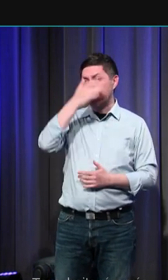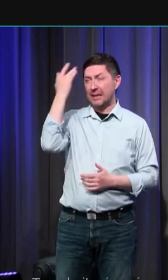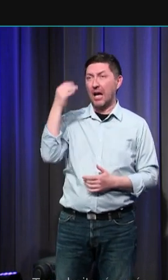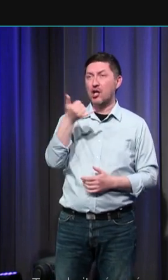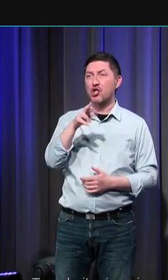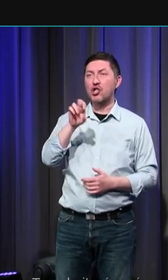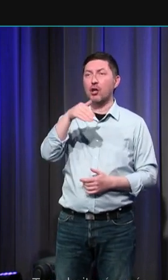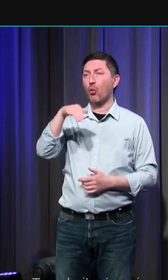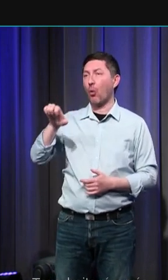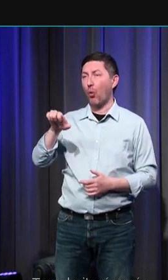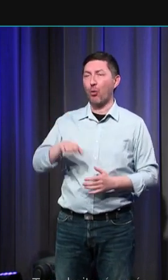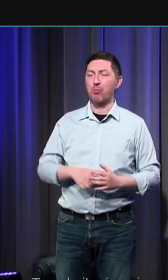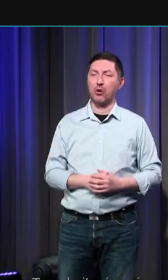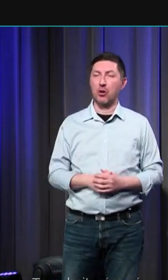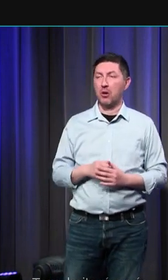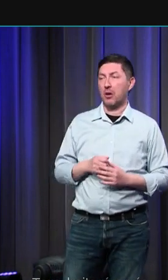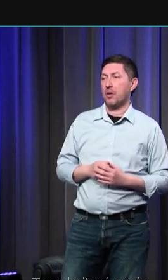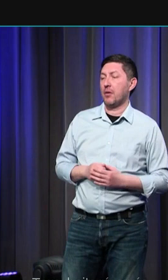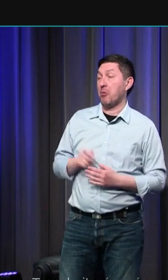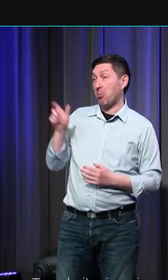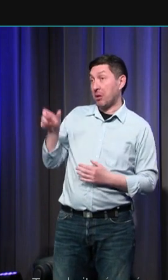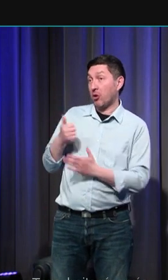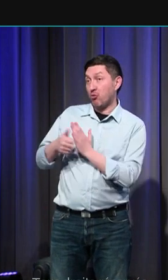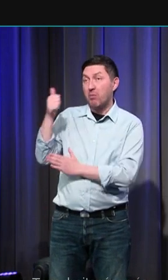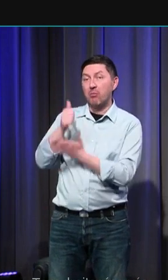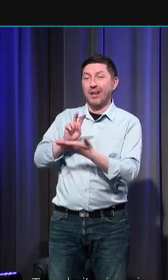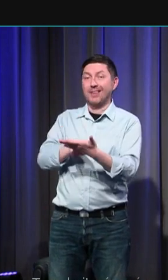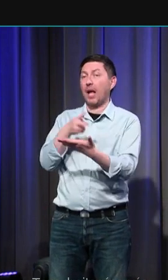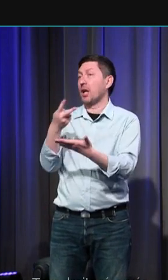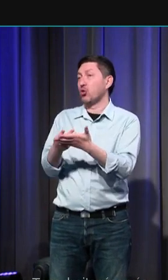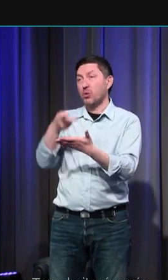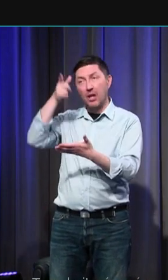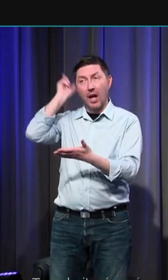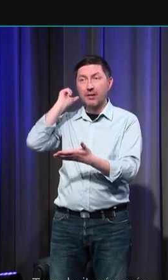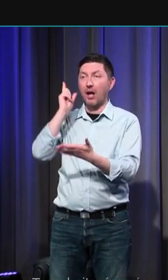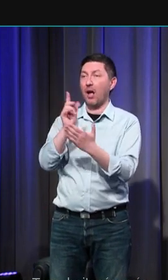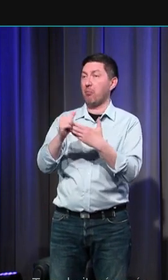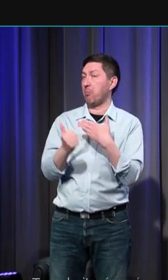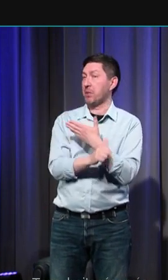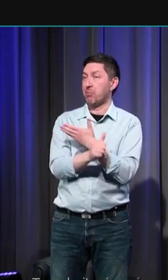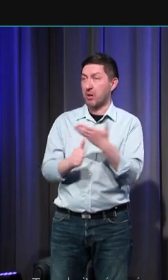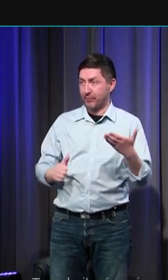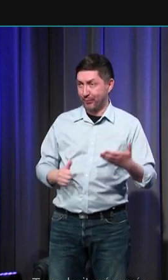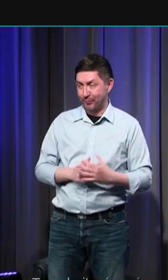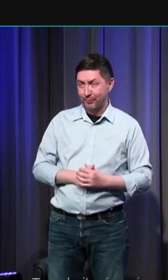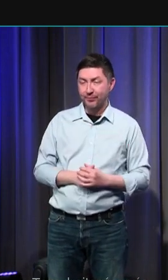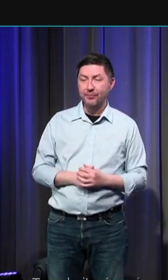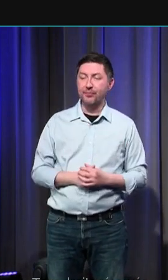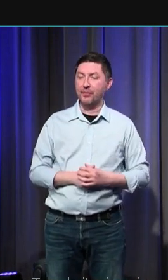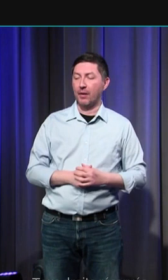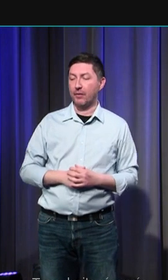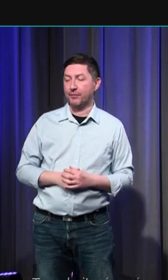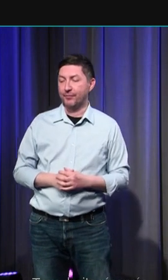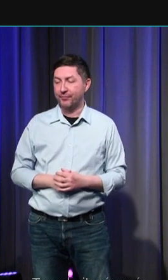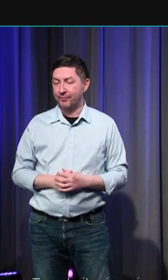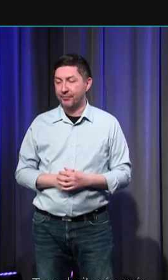'Augustin Dipaume, et Dipaume est l'auteur de la première traduction latine intégrale de la Bible que liront les médiévaux que